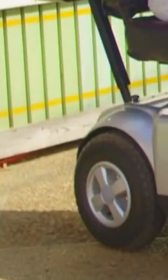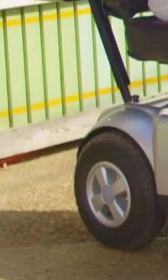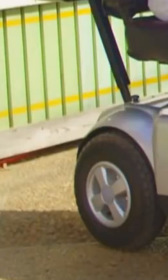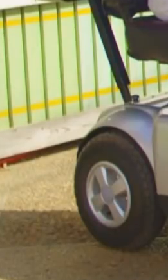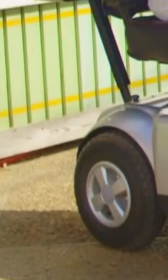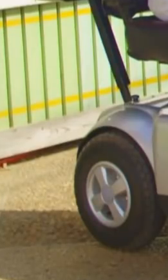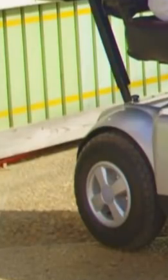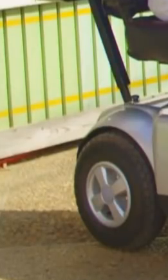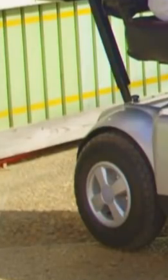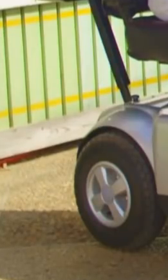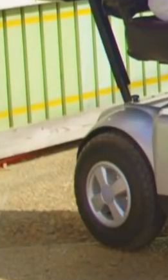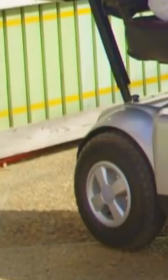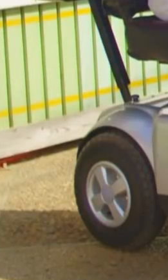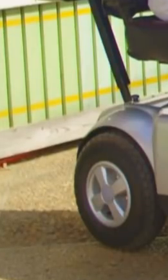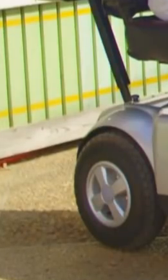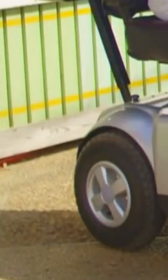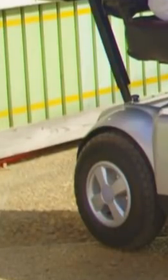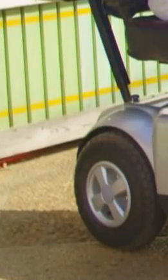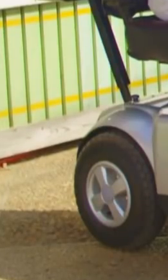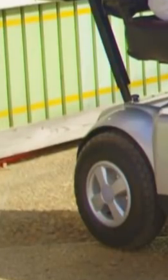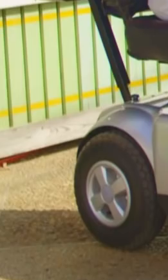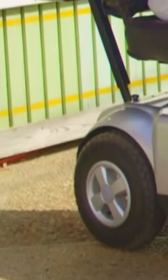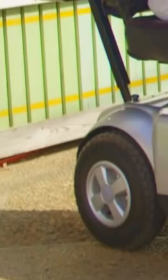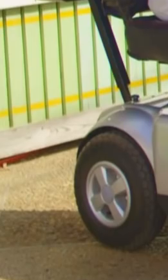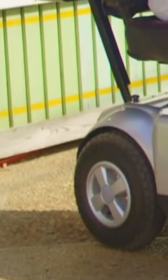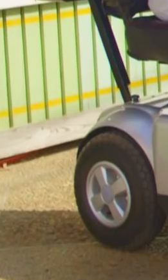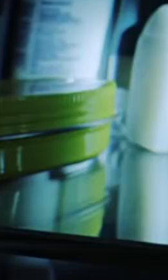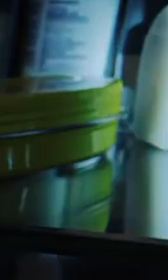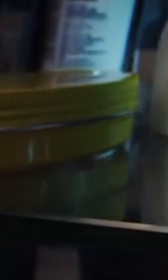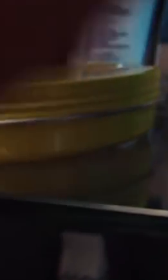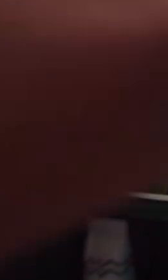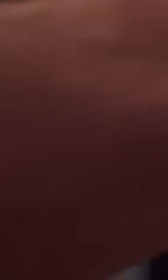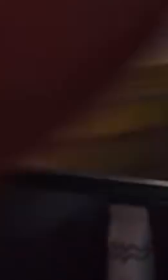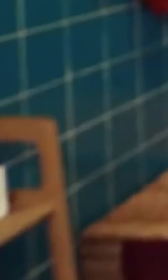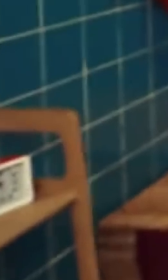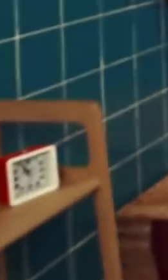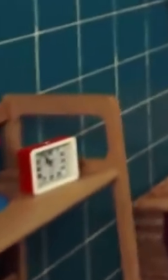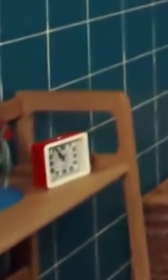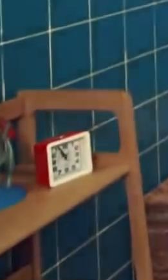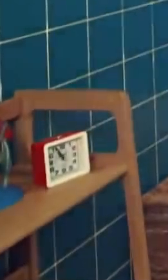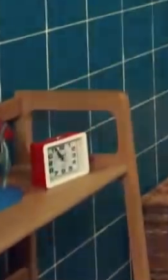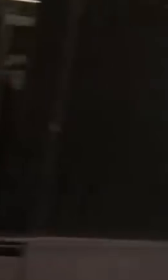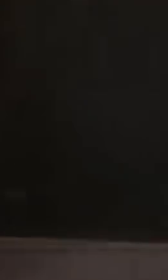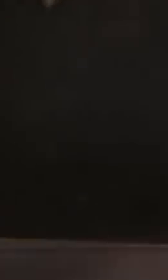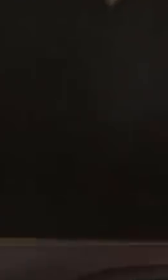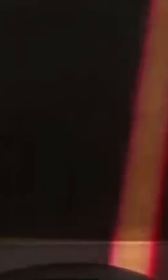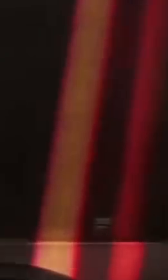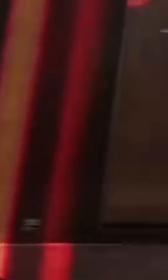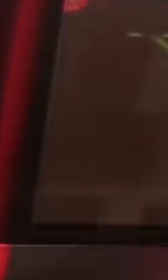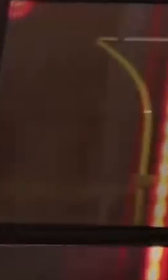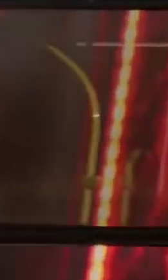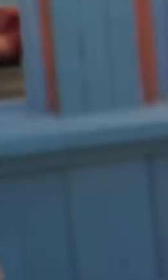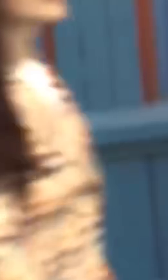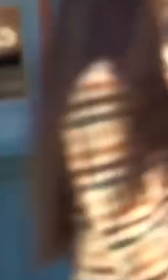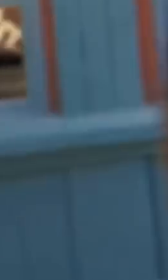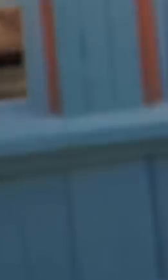החמצתי מפגש. קלנועי תפיקים. כוכבית 9901. Hey, how you doing, baby? You look mad